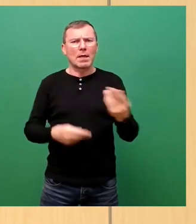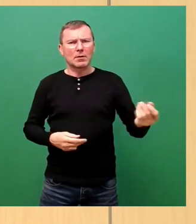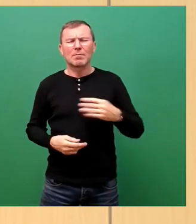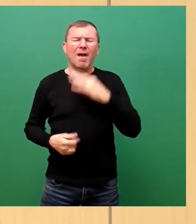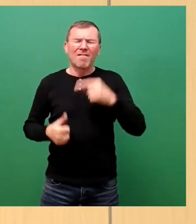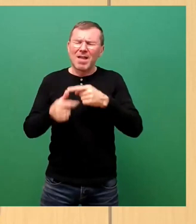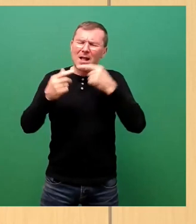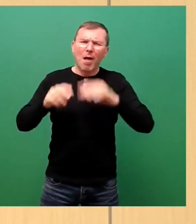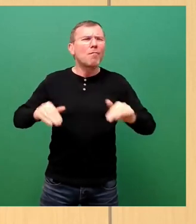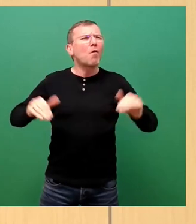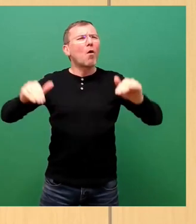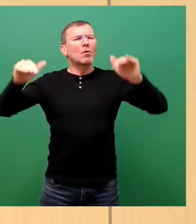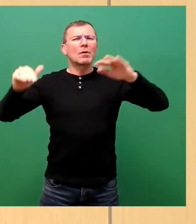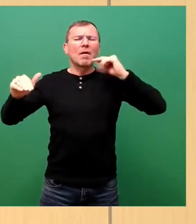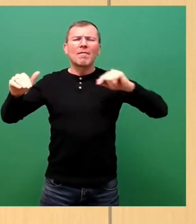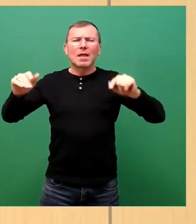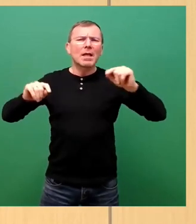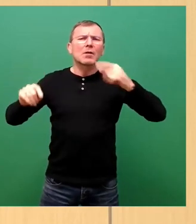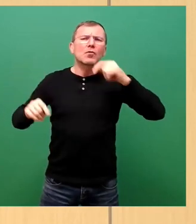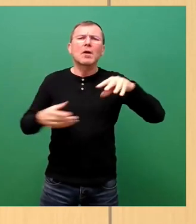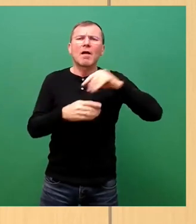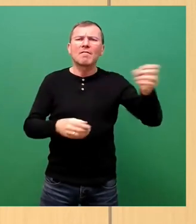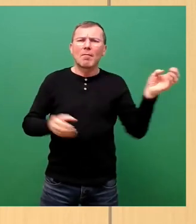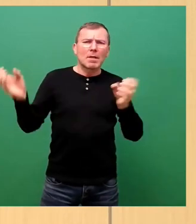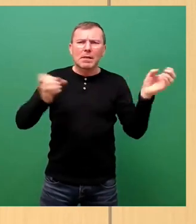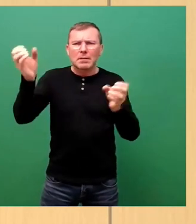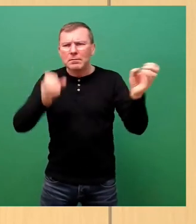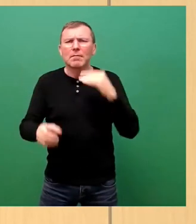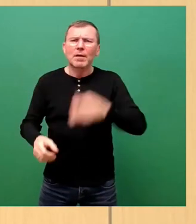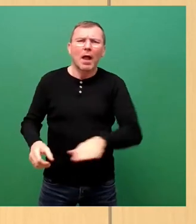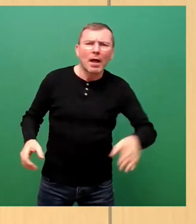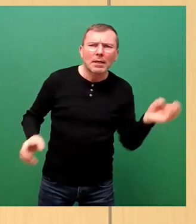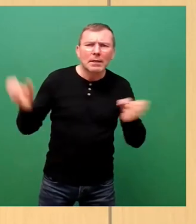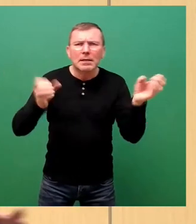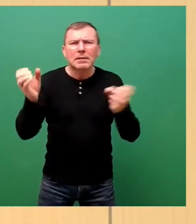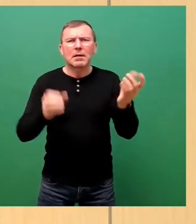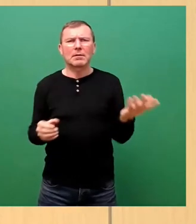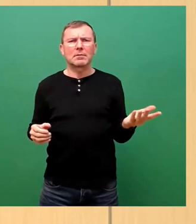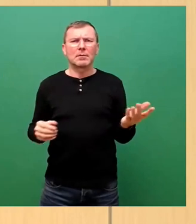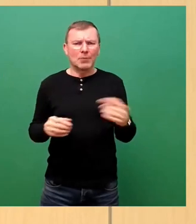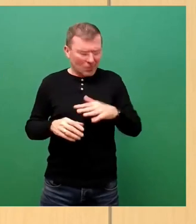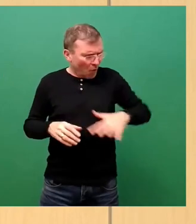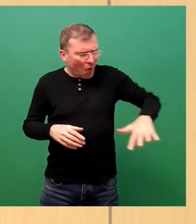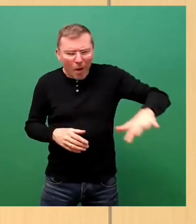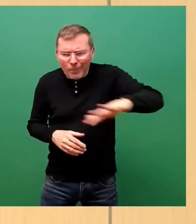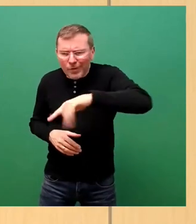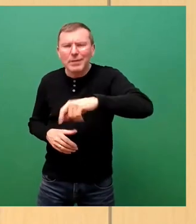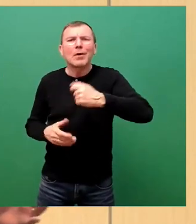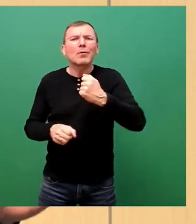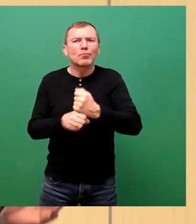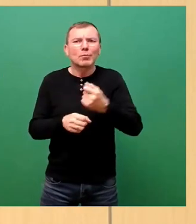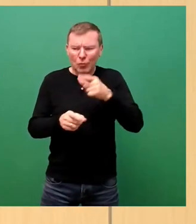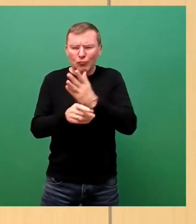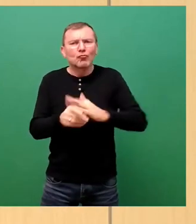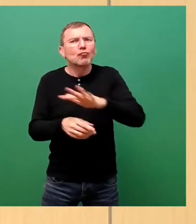und da zählen viele, viele junge Familien ein mit vielen, vielen kleinen Kindern und es müssen im Umfeld von diesem neuen Stadtteil oder